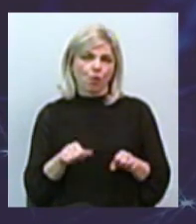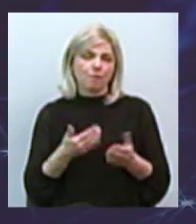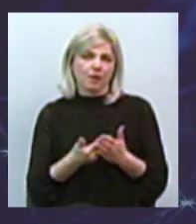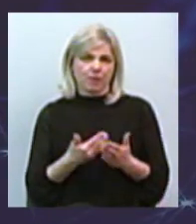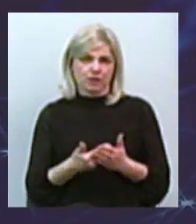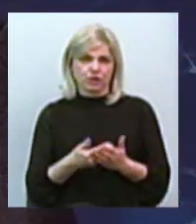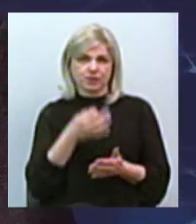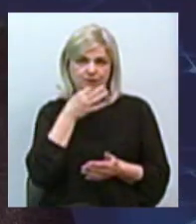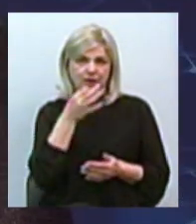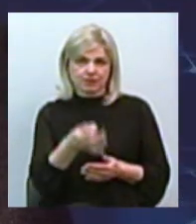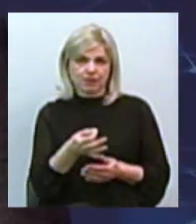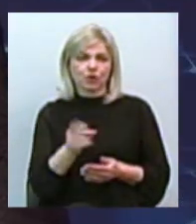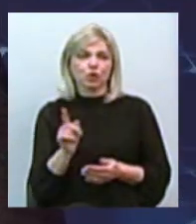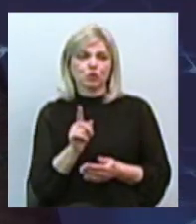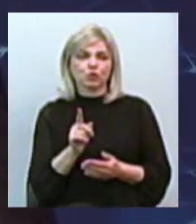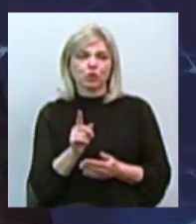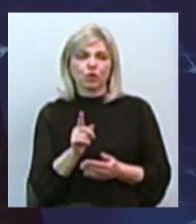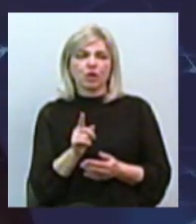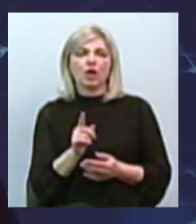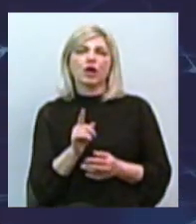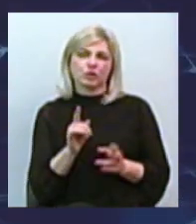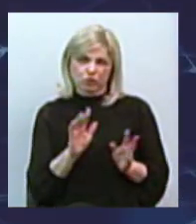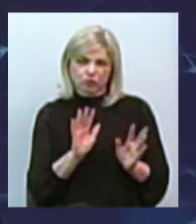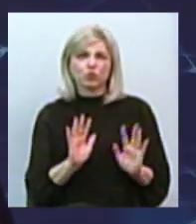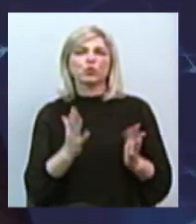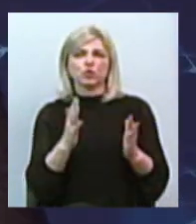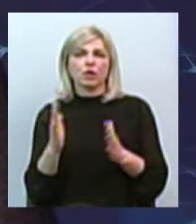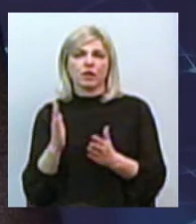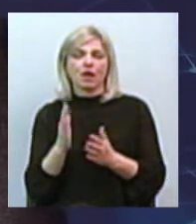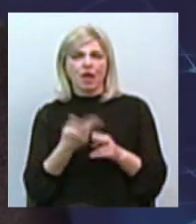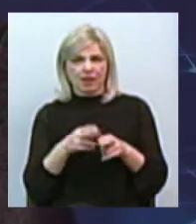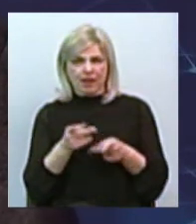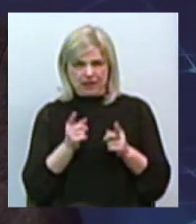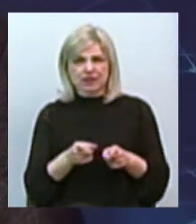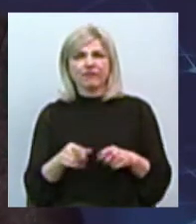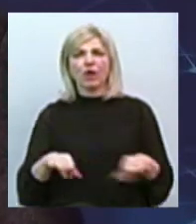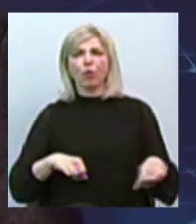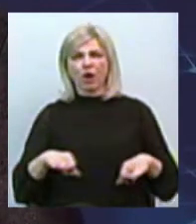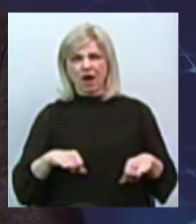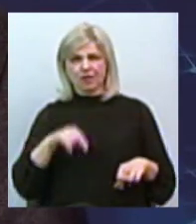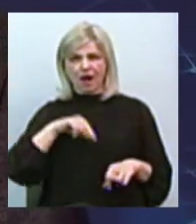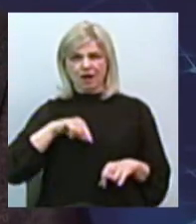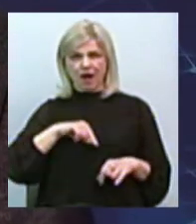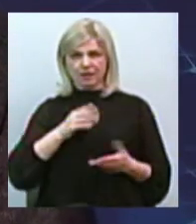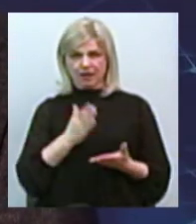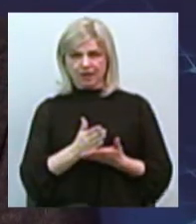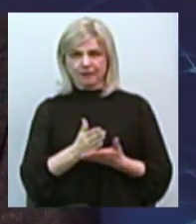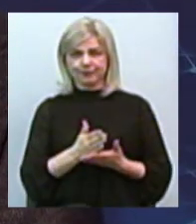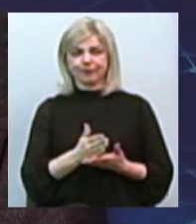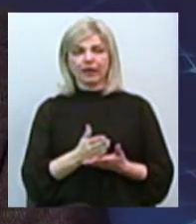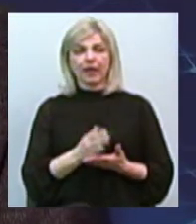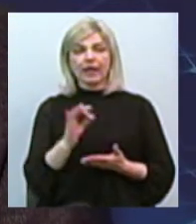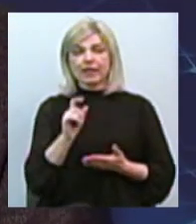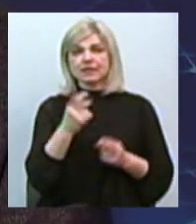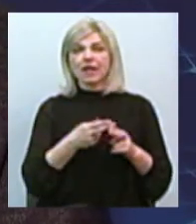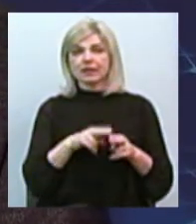що в частиців це дійсно хуліганский характер вносить. Причем із